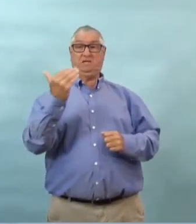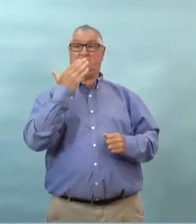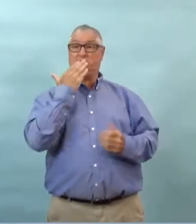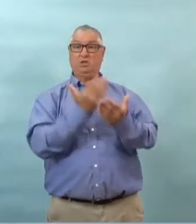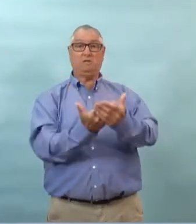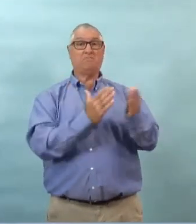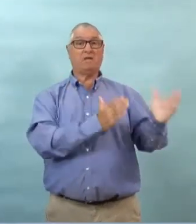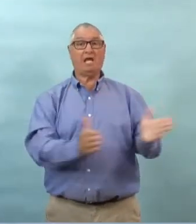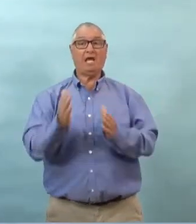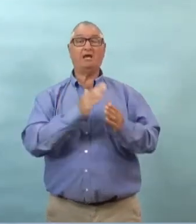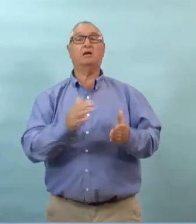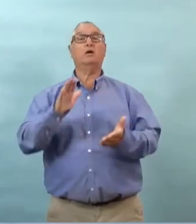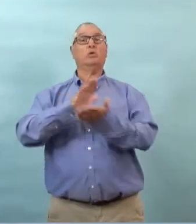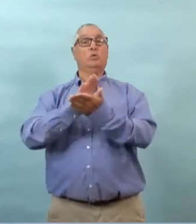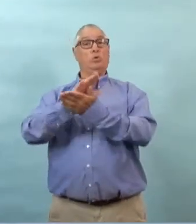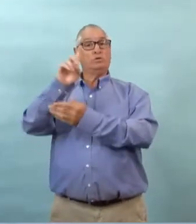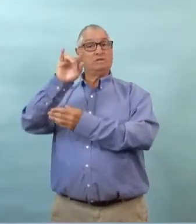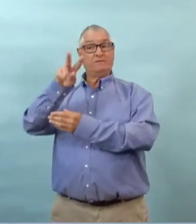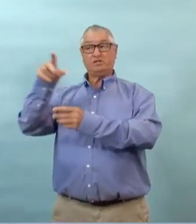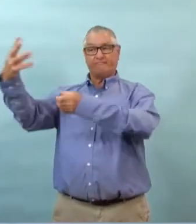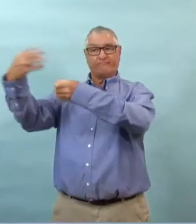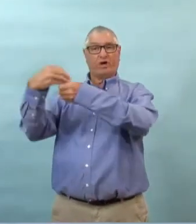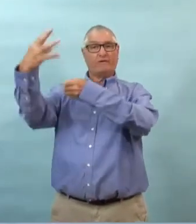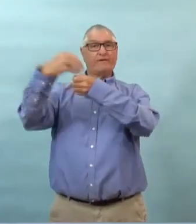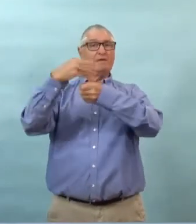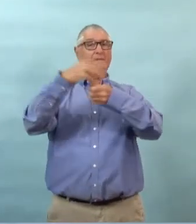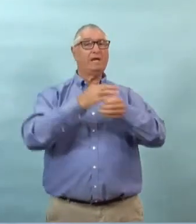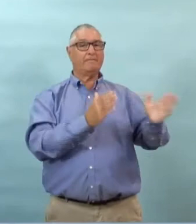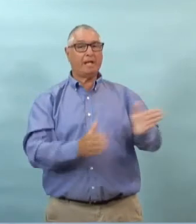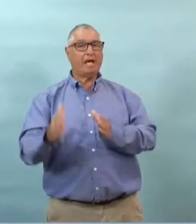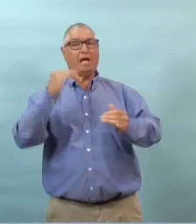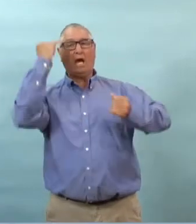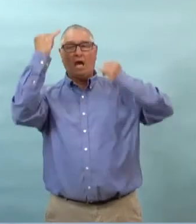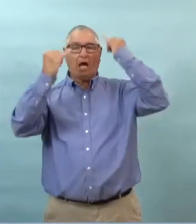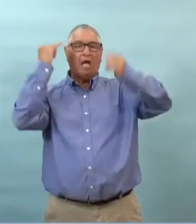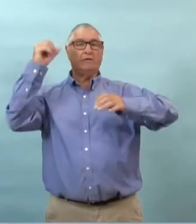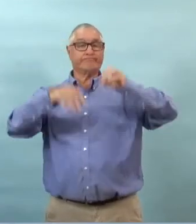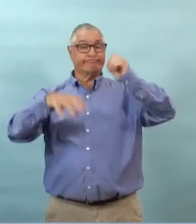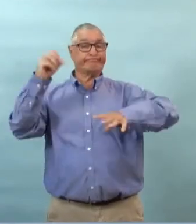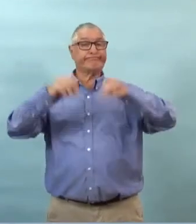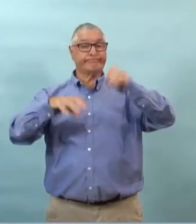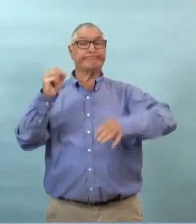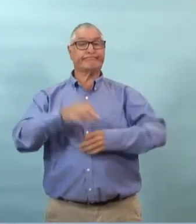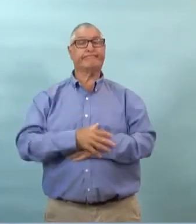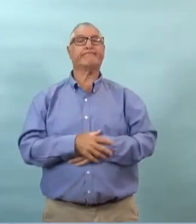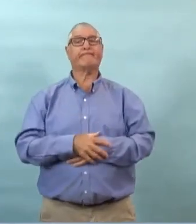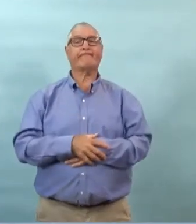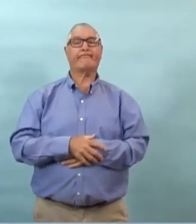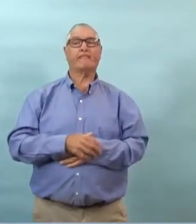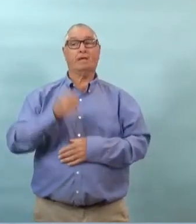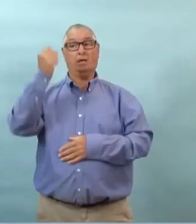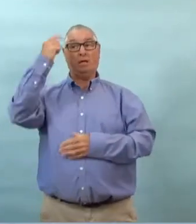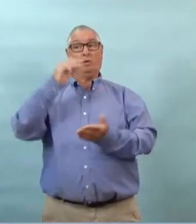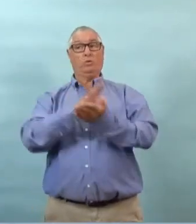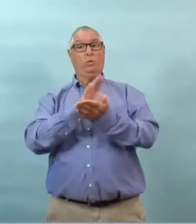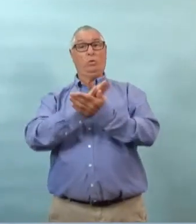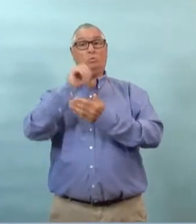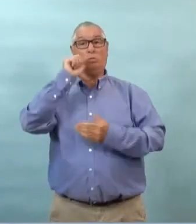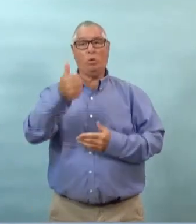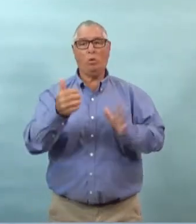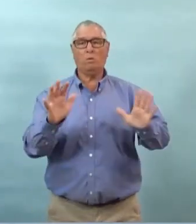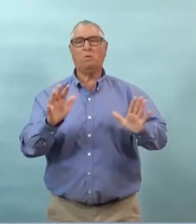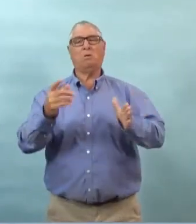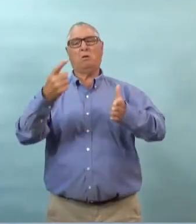va se passer avec les écoles il s'agit d'un plan bien robuste avec la collaboration de toutes les divisions scolaires et la rétroaction de tous les groupes concernés